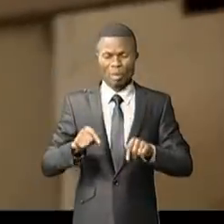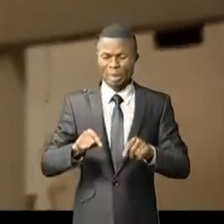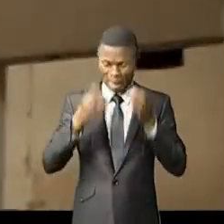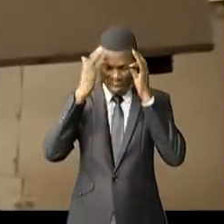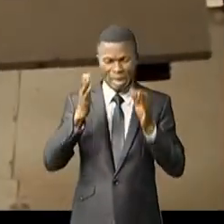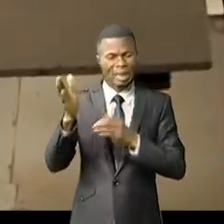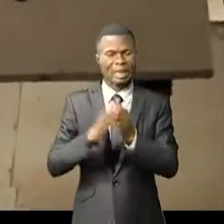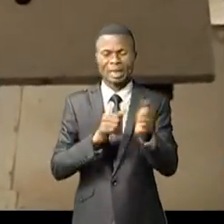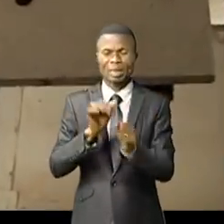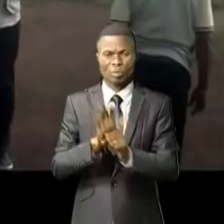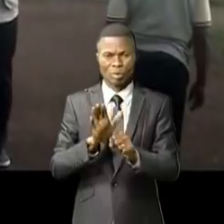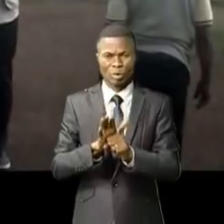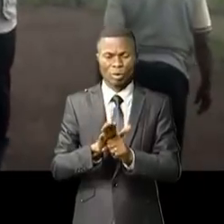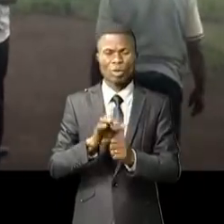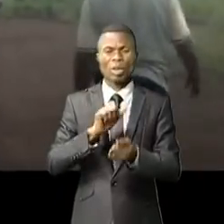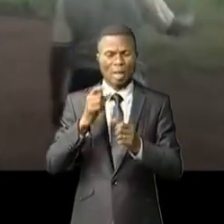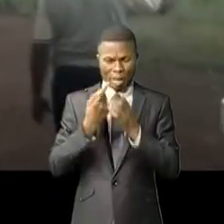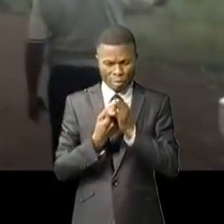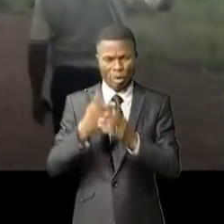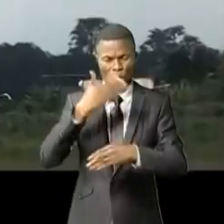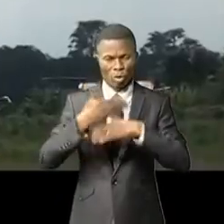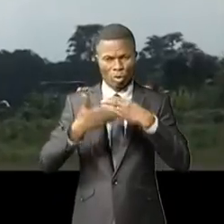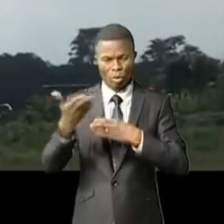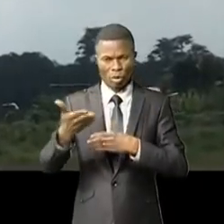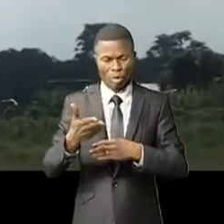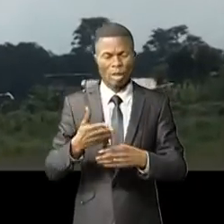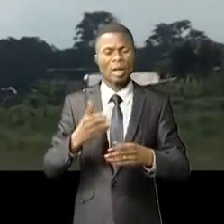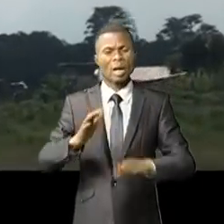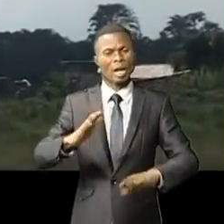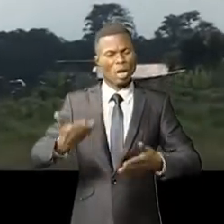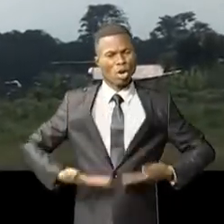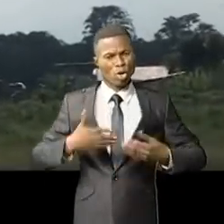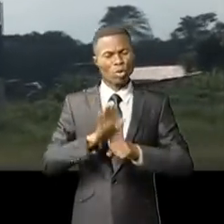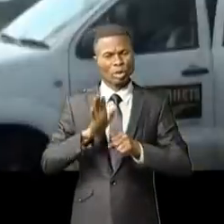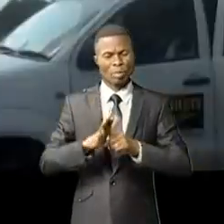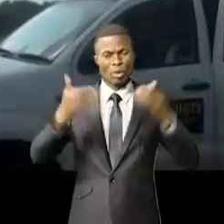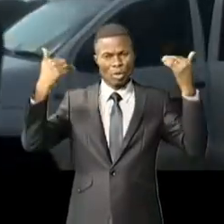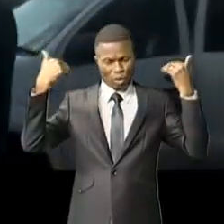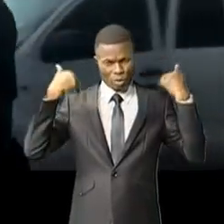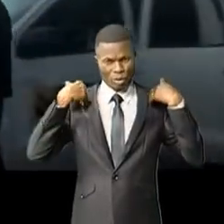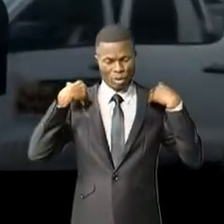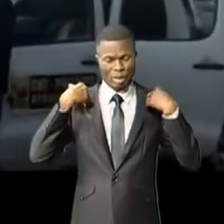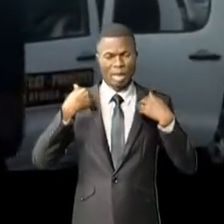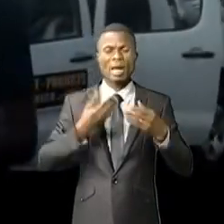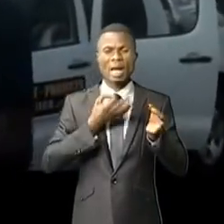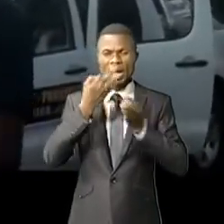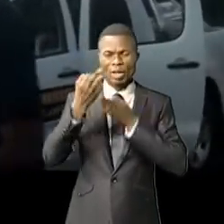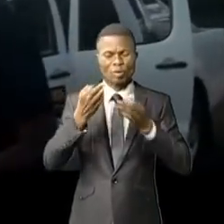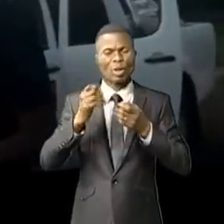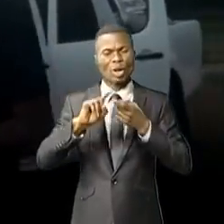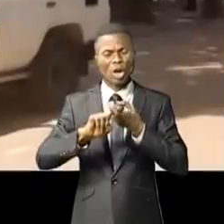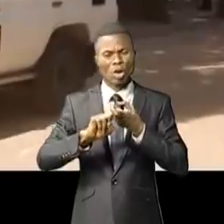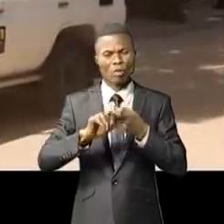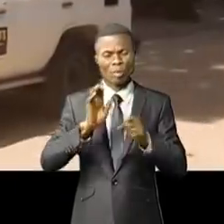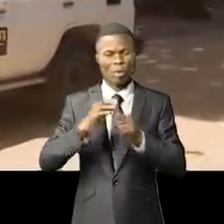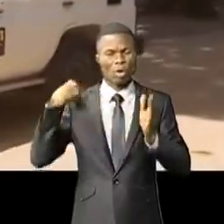à désirer en vue de sa réhabilitation. Un motif de fierté pour son commandant qui a exprimé sa gratitude au